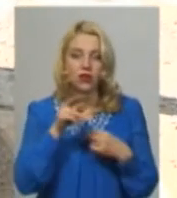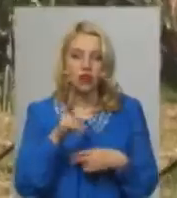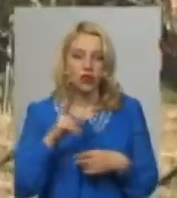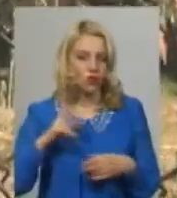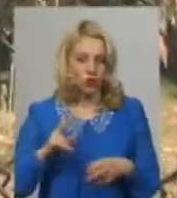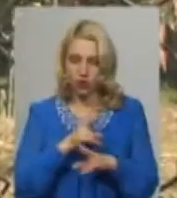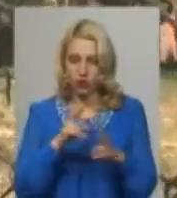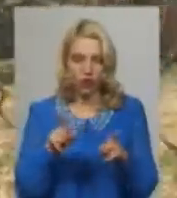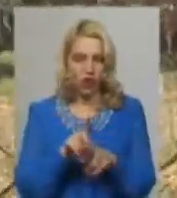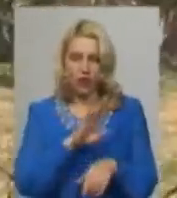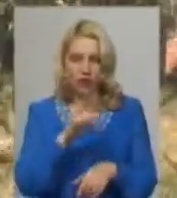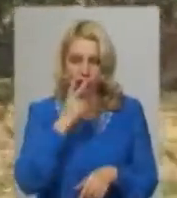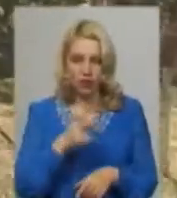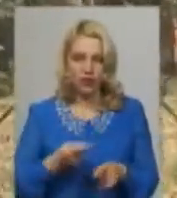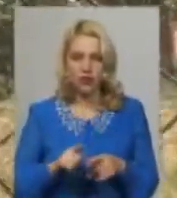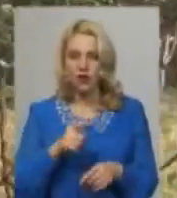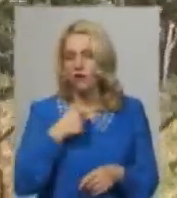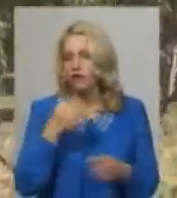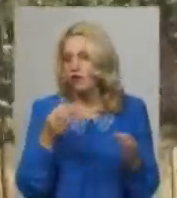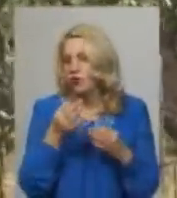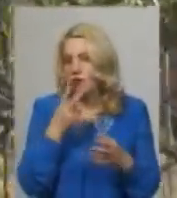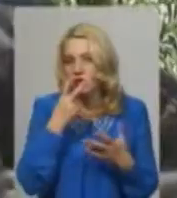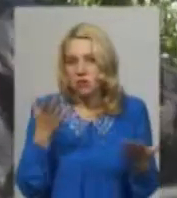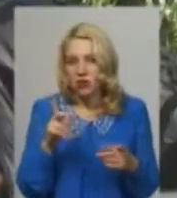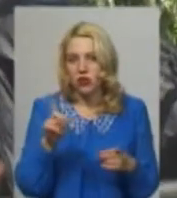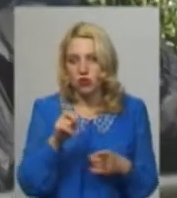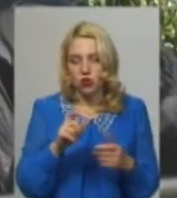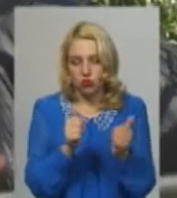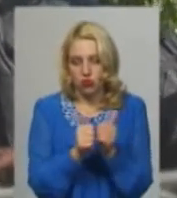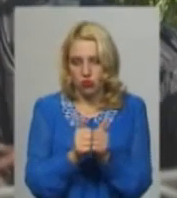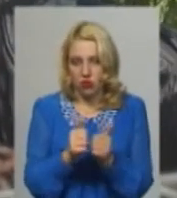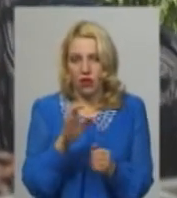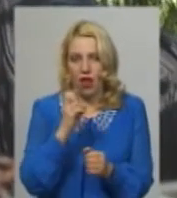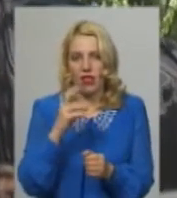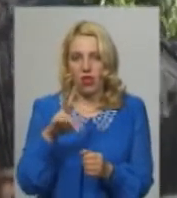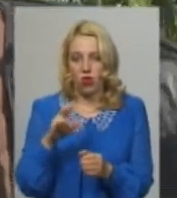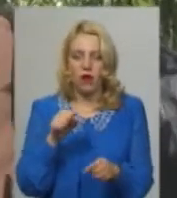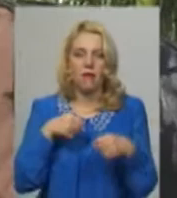подивиться. Ніколи не бачить, щоб Анатолій Ніну бив. Каже, сусід щось живе через дорогу. Я не чув.